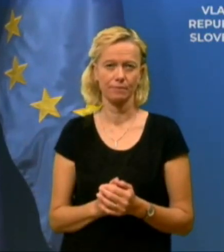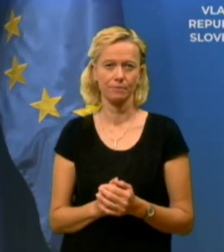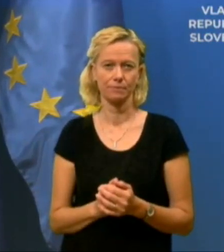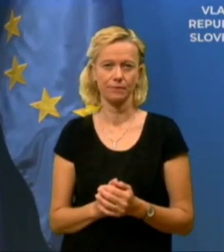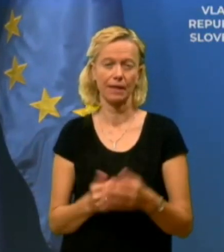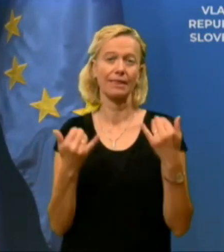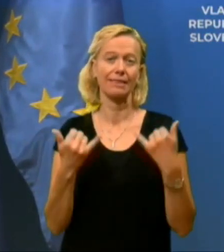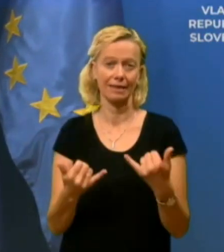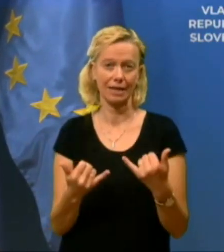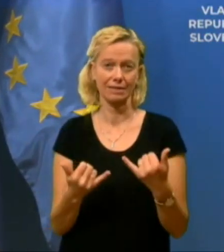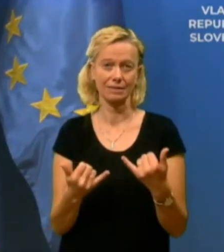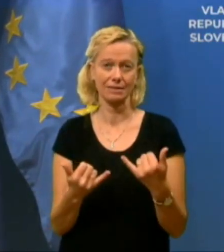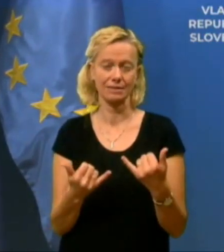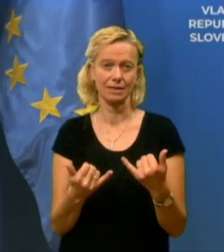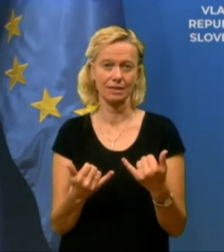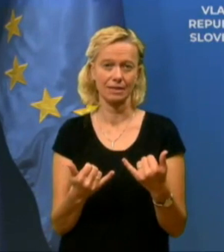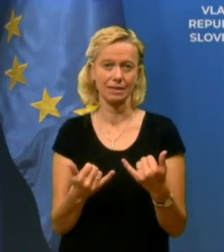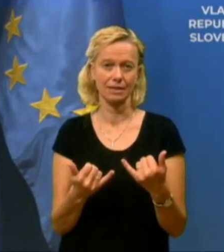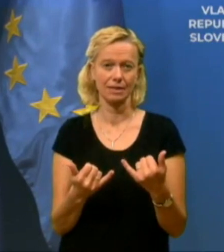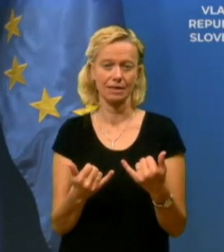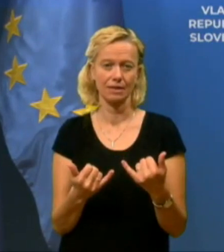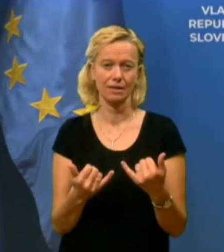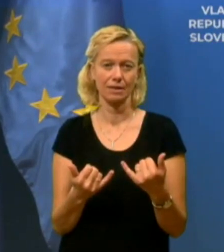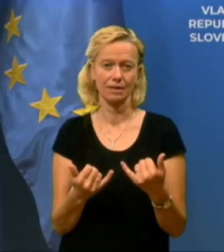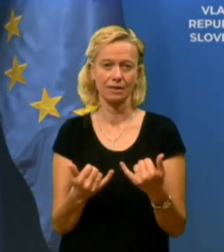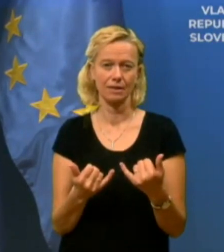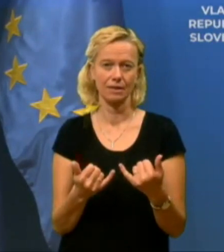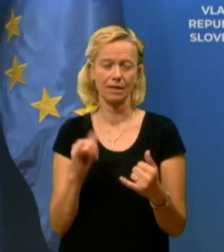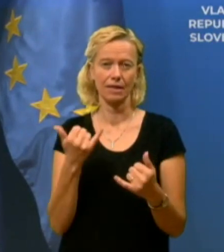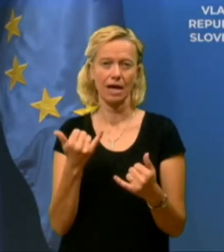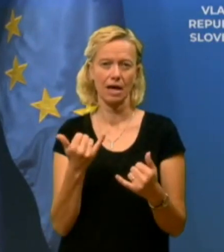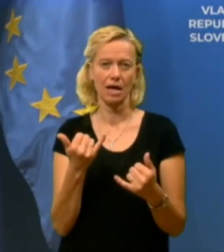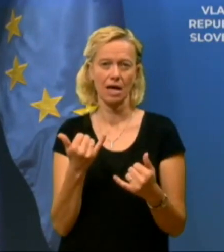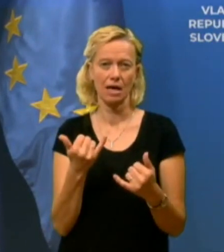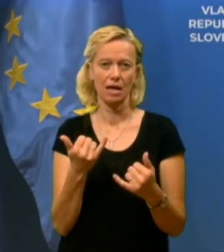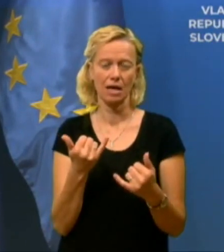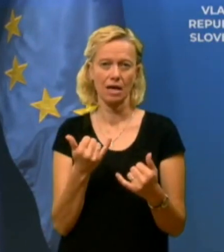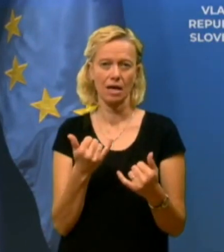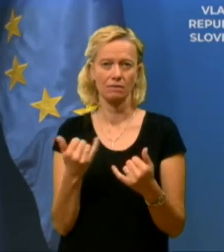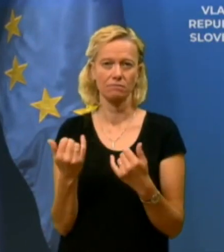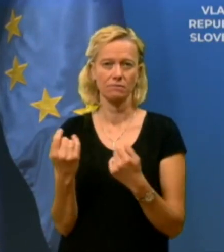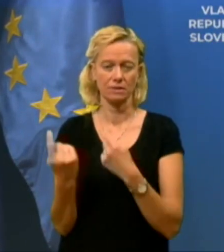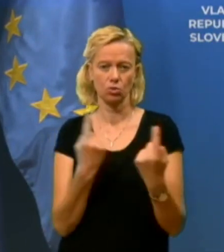Danes osredna je epidemiološka situacija v Sloveniji.